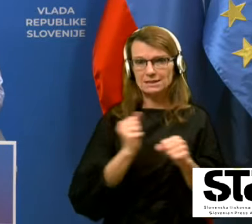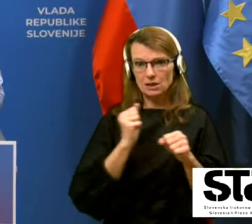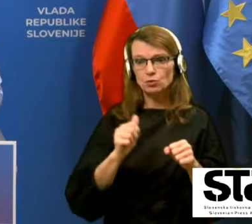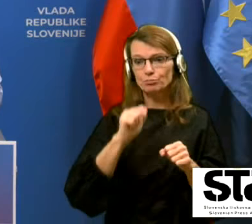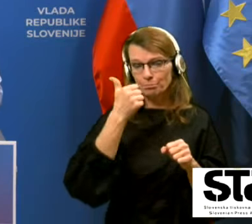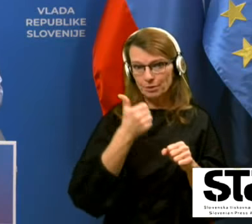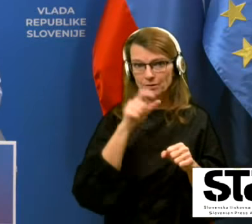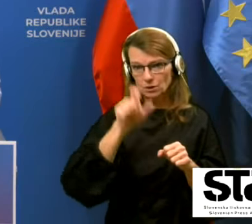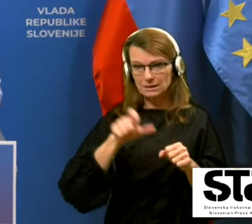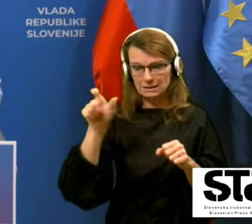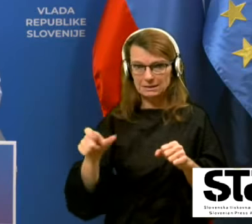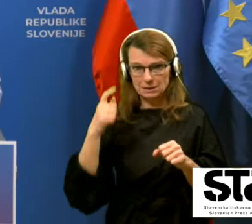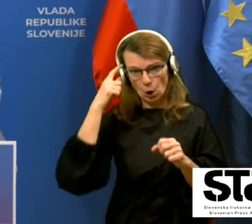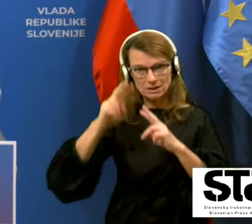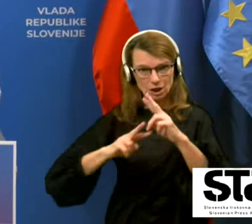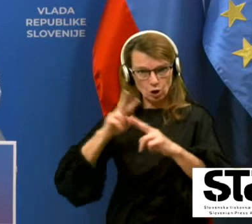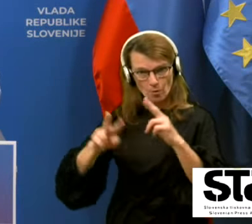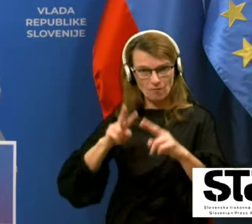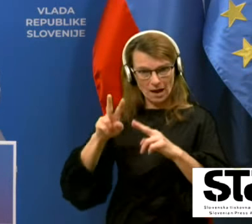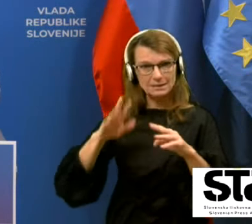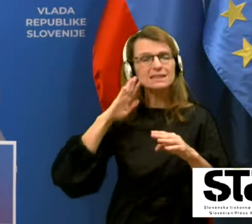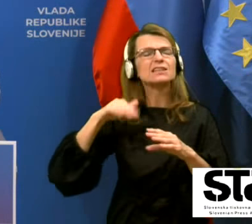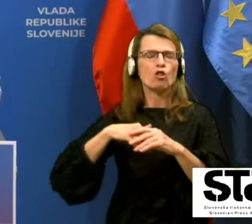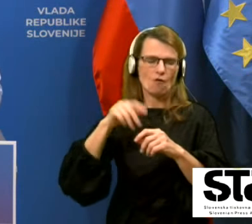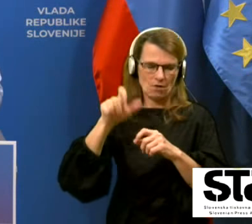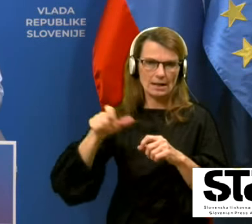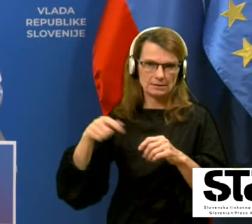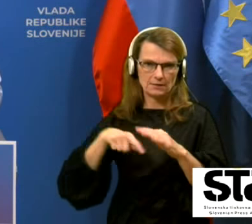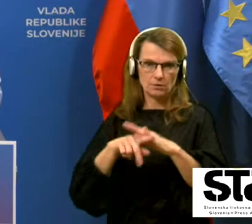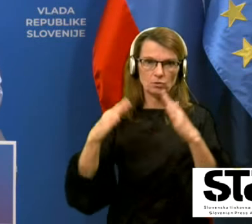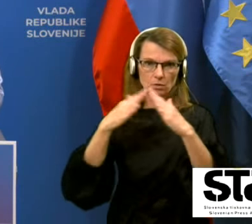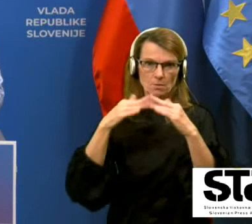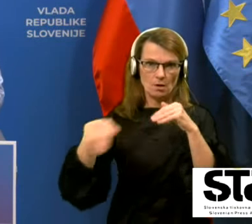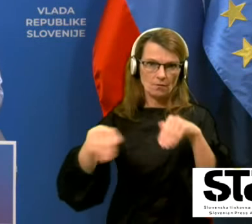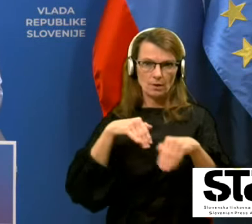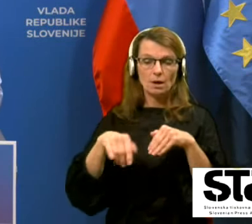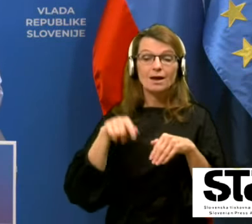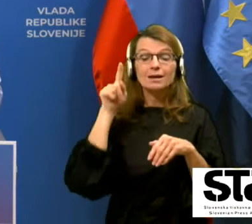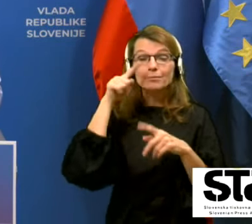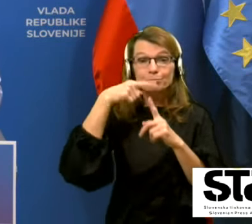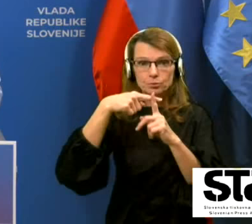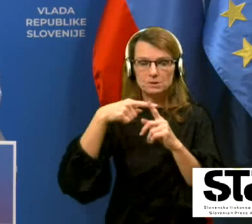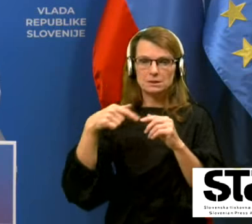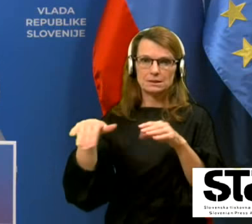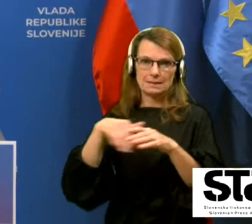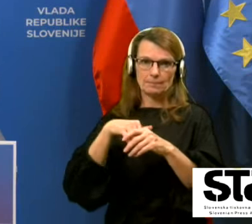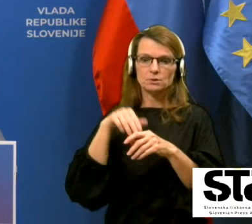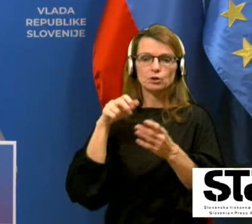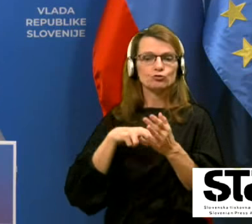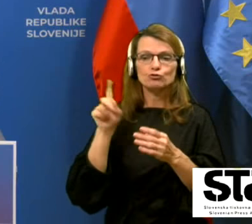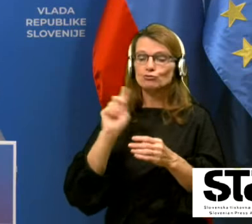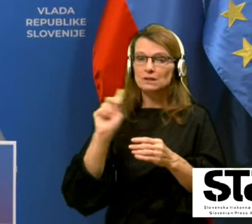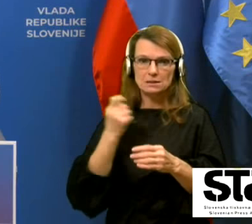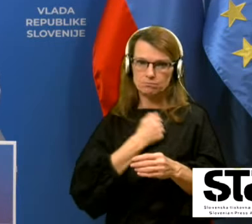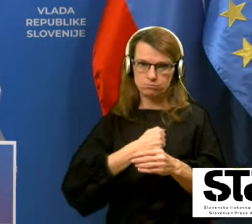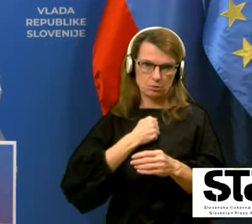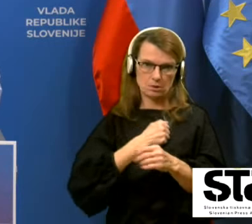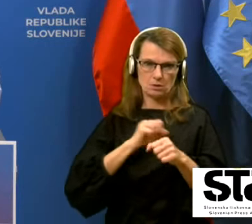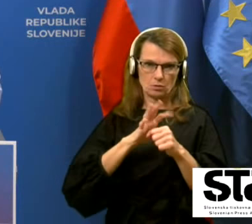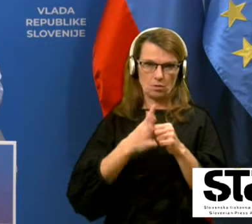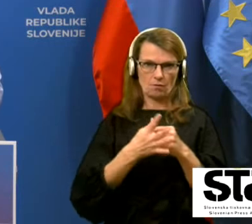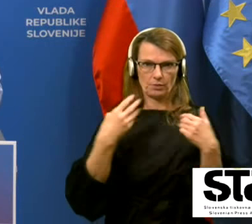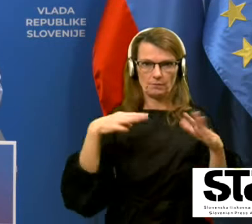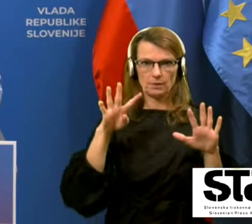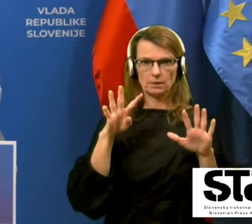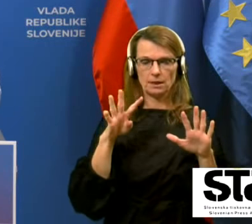v domovih oziroma stanovalci v domovih, pa tudi zaposleniki COVID-a, še niso preboleli. In ko to pogledamo,